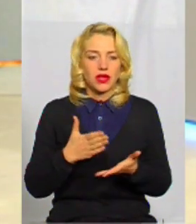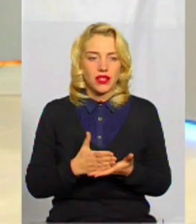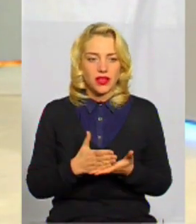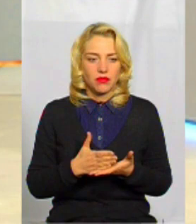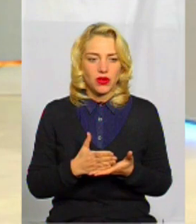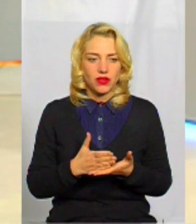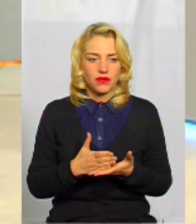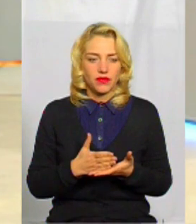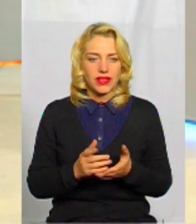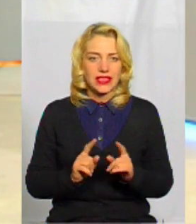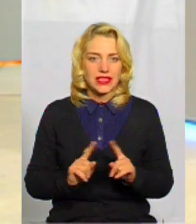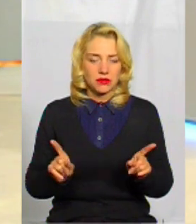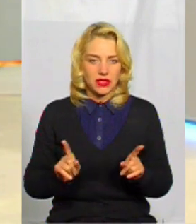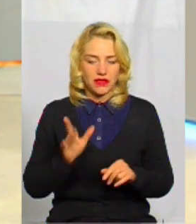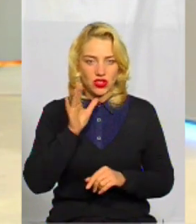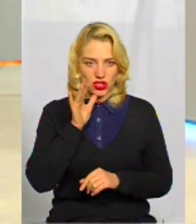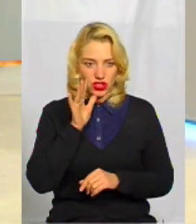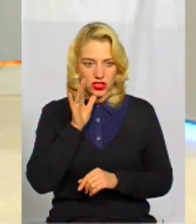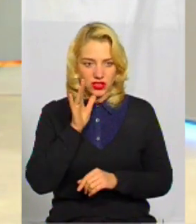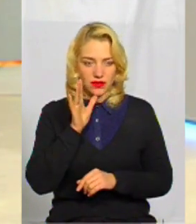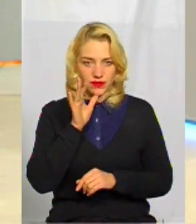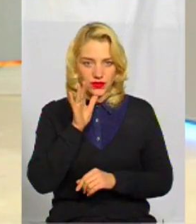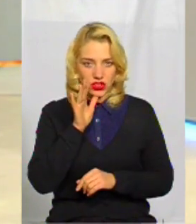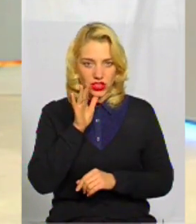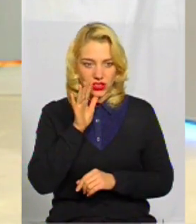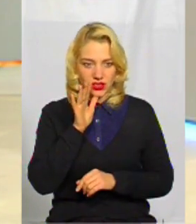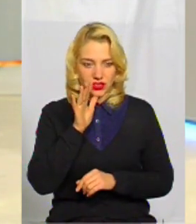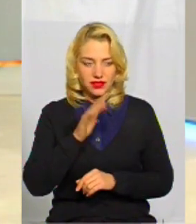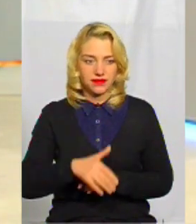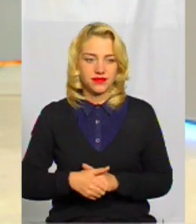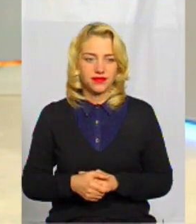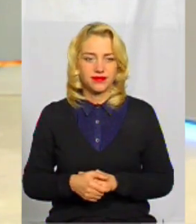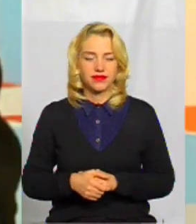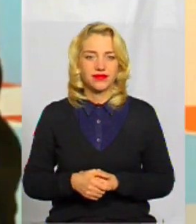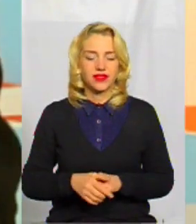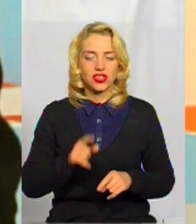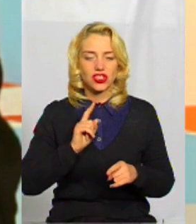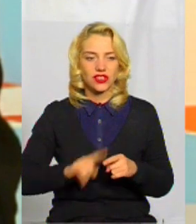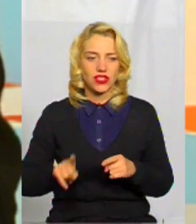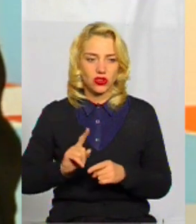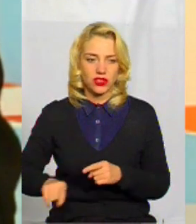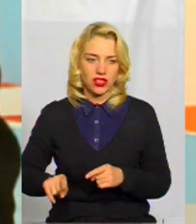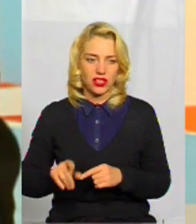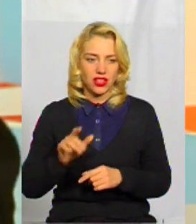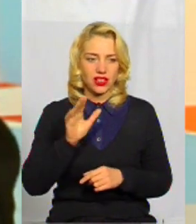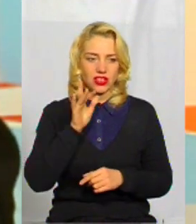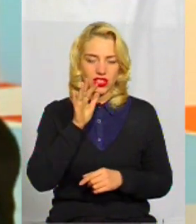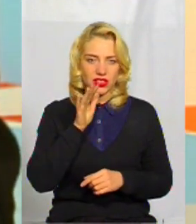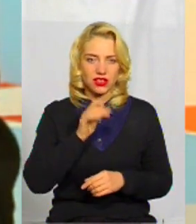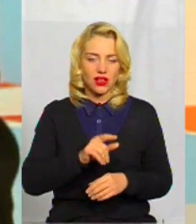специфічний час. Час швидкостей, час